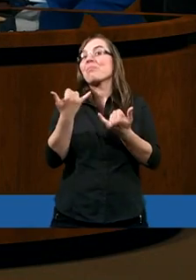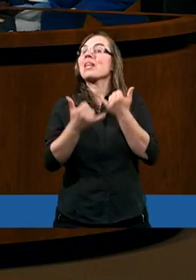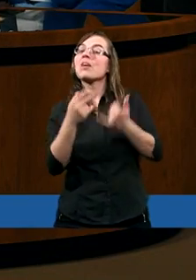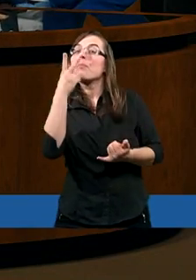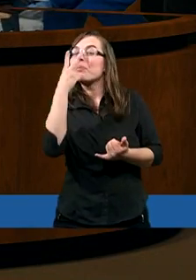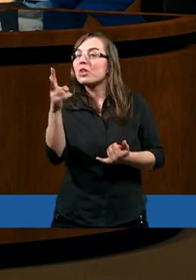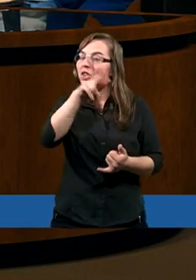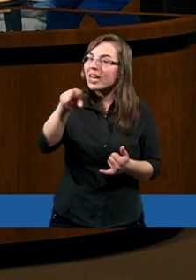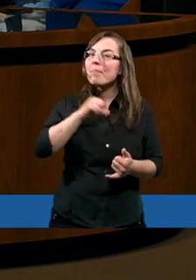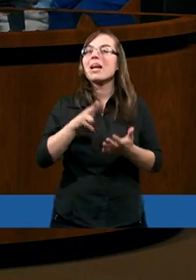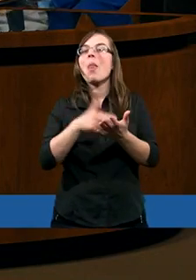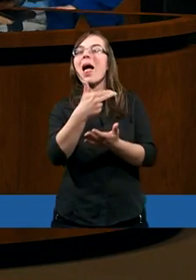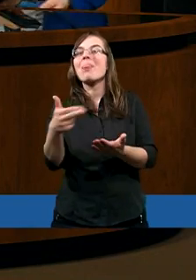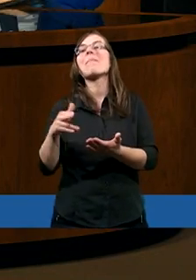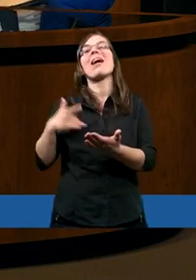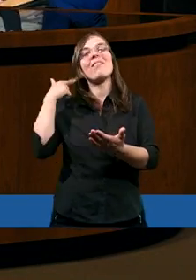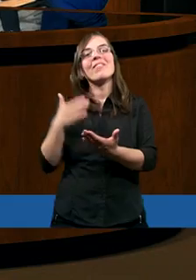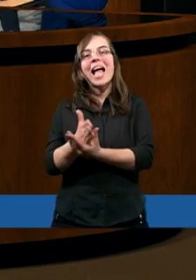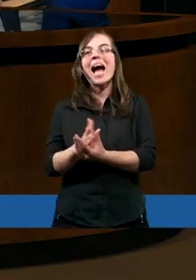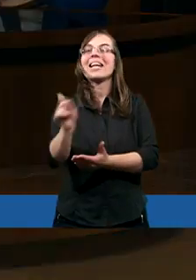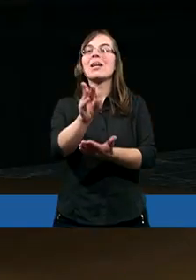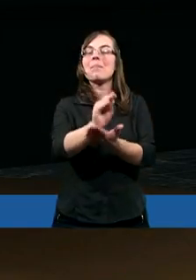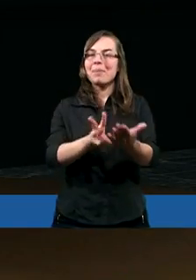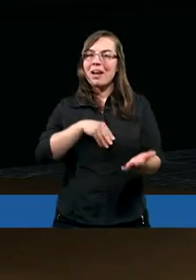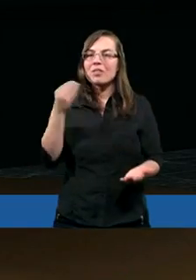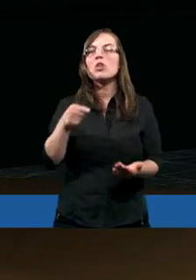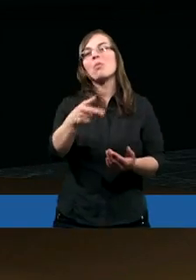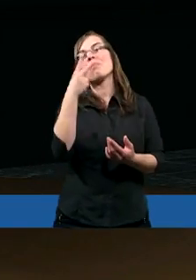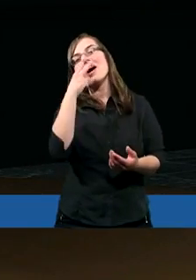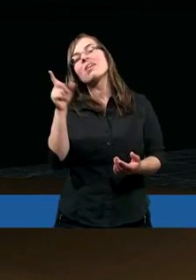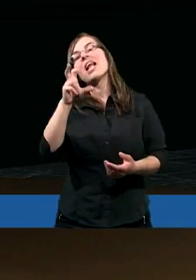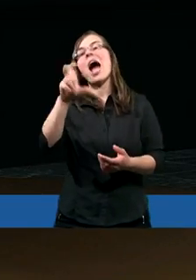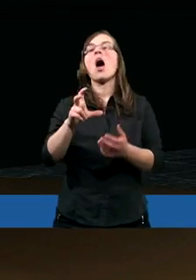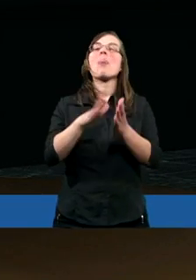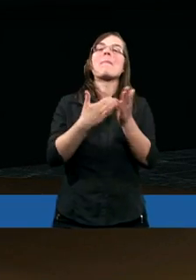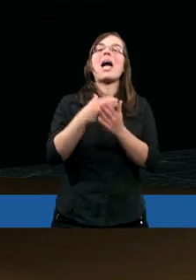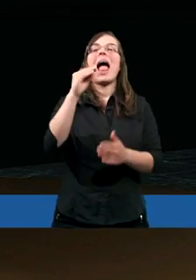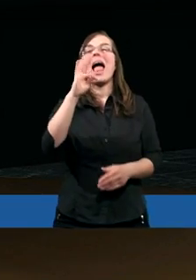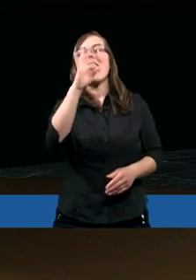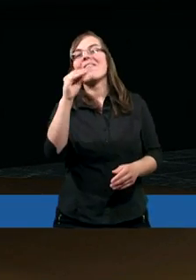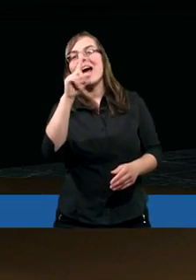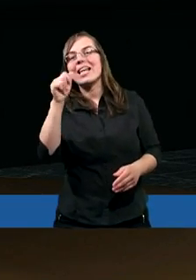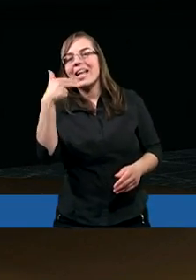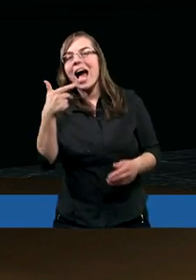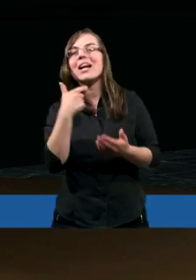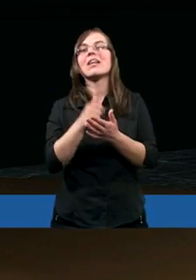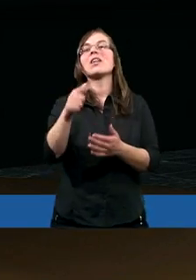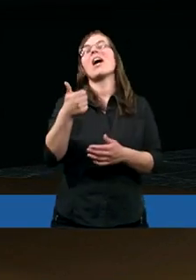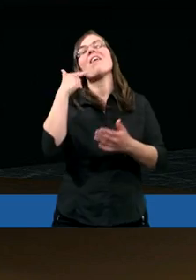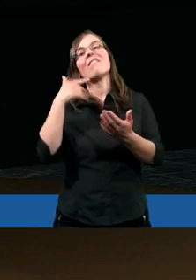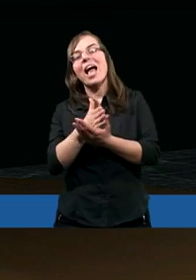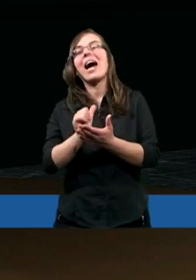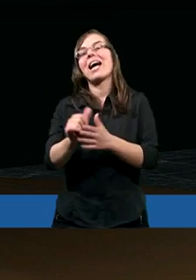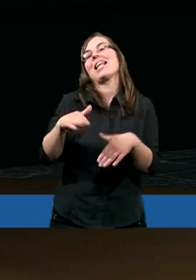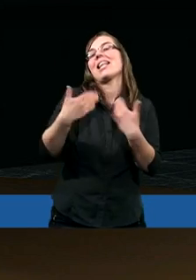temat wiary w Biblii, to zobaczymy właśnie, że choćby w liście do Efezja w drugim rozdziale, że wiara z jednej strony jest